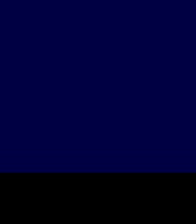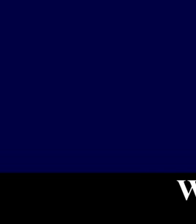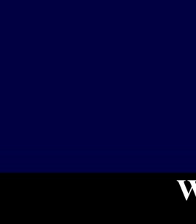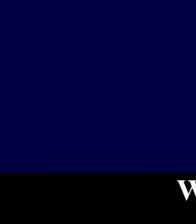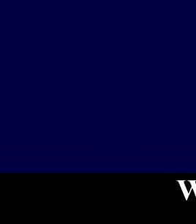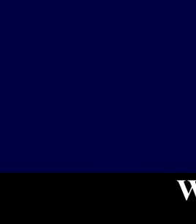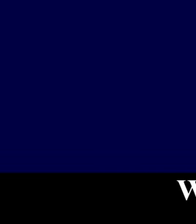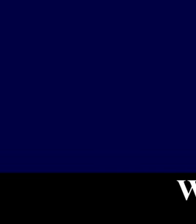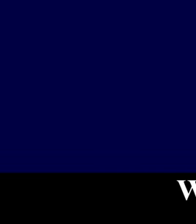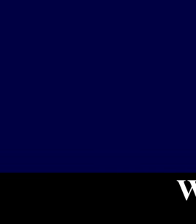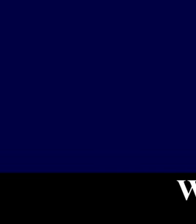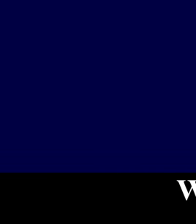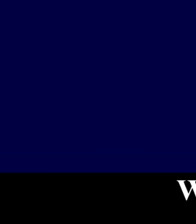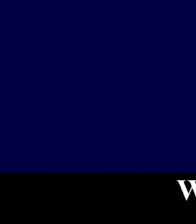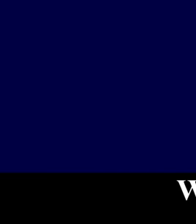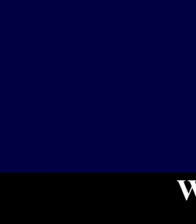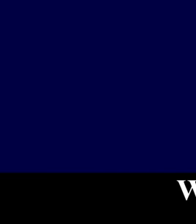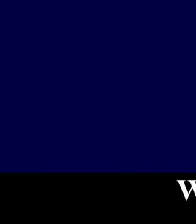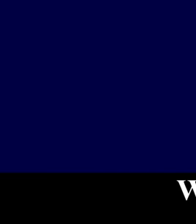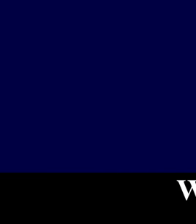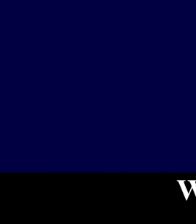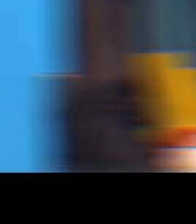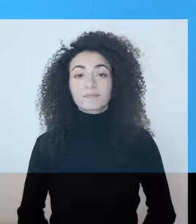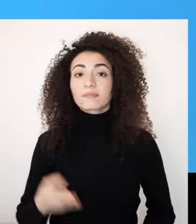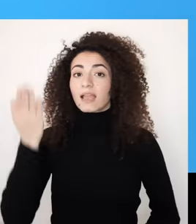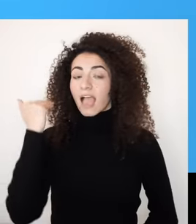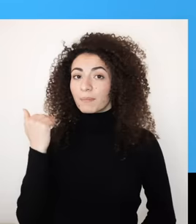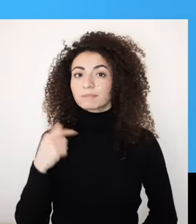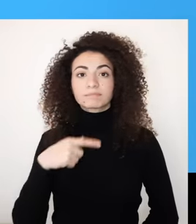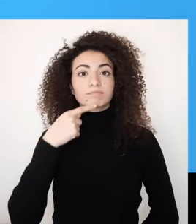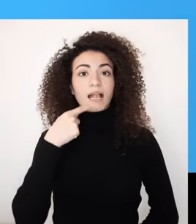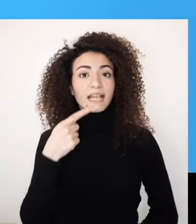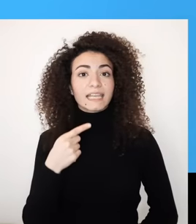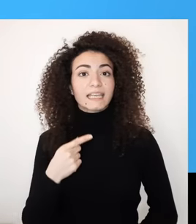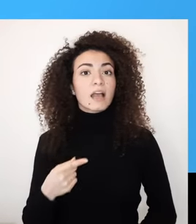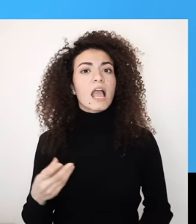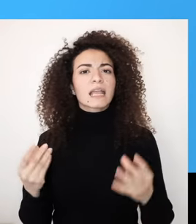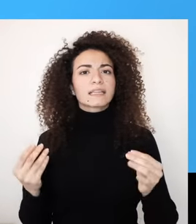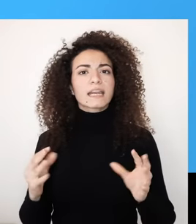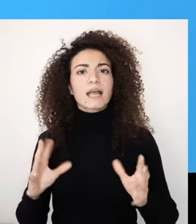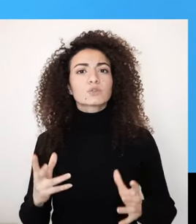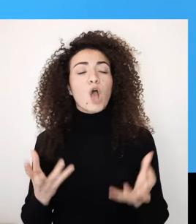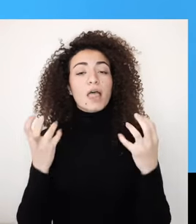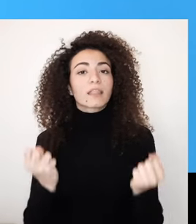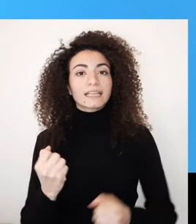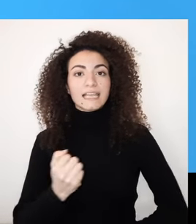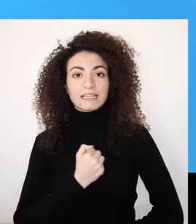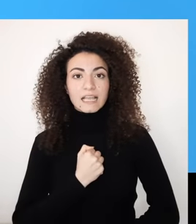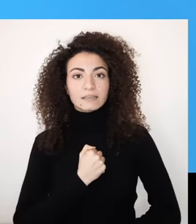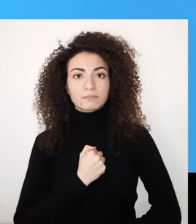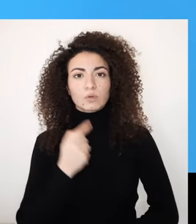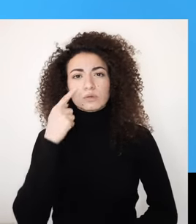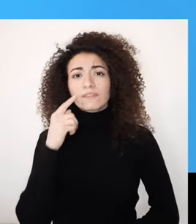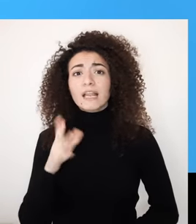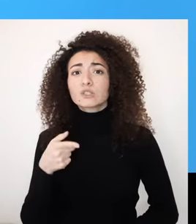كيف برتدي علاقتي بنفسي بحب وفخر بالفقرة السابقة تكلمنا أكتر عن مفهوم تقدير الذات